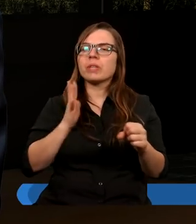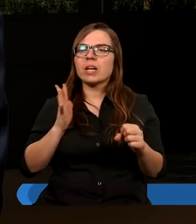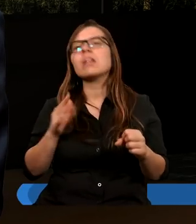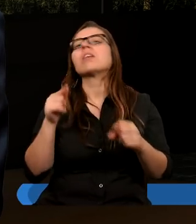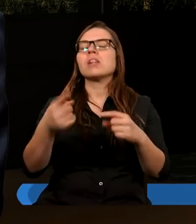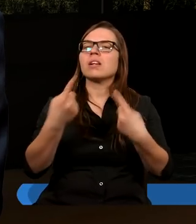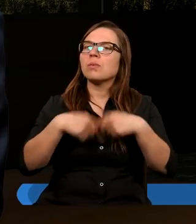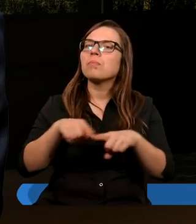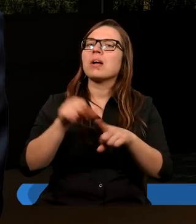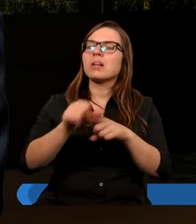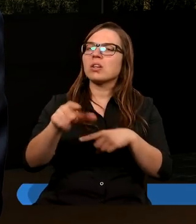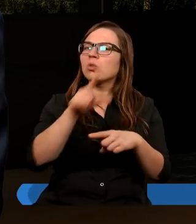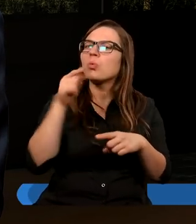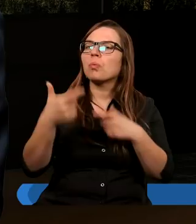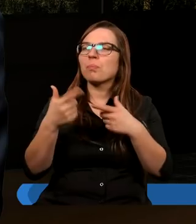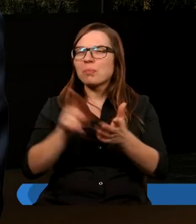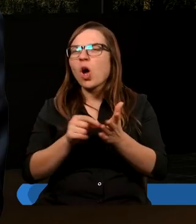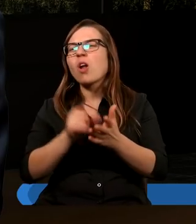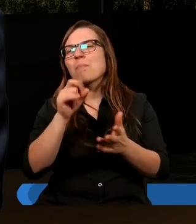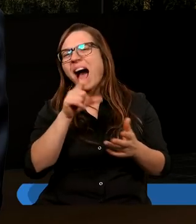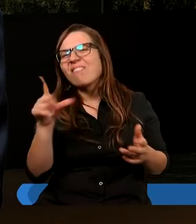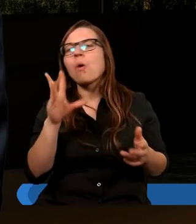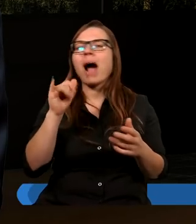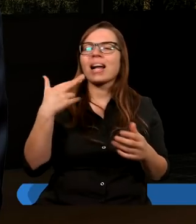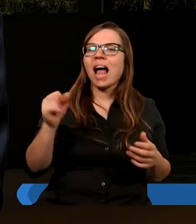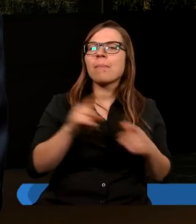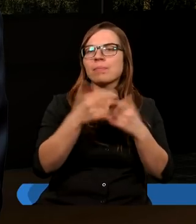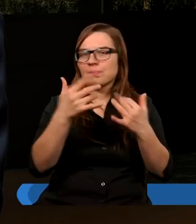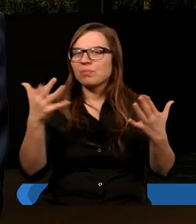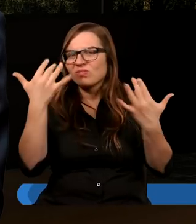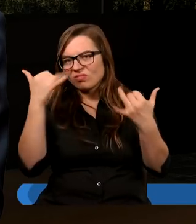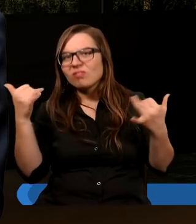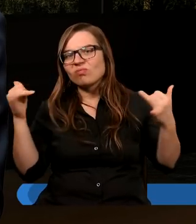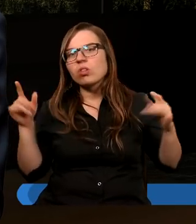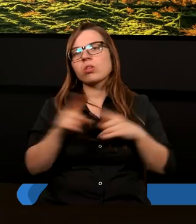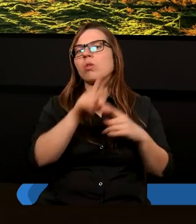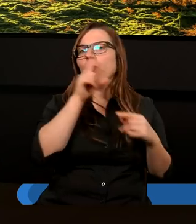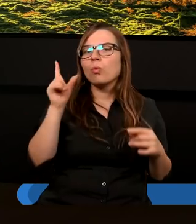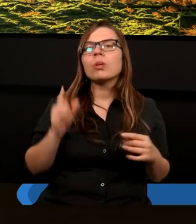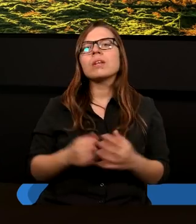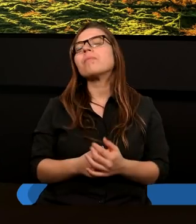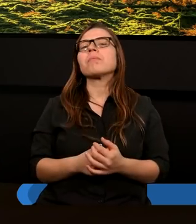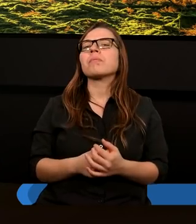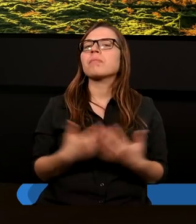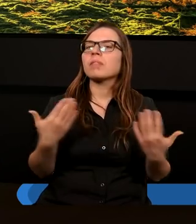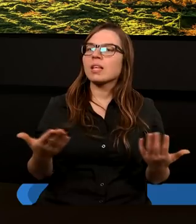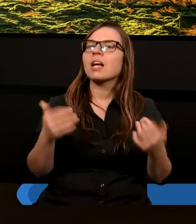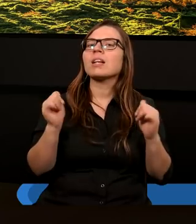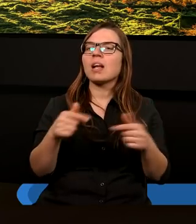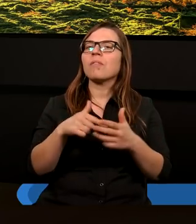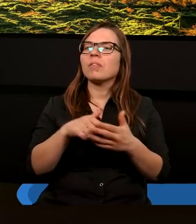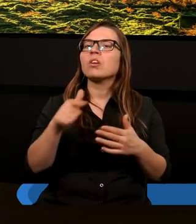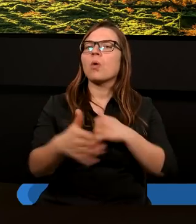wspomnianie już tutaj Piotr, Paweł, Barnaba i może wielu jeszcze innych. I to stało się